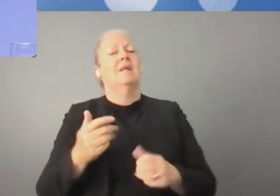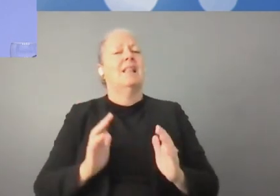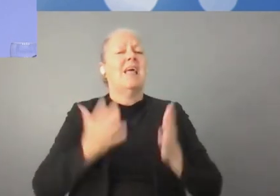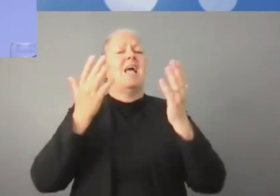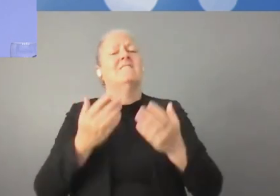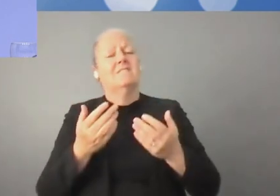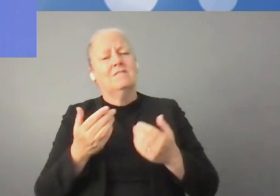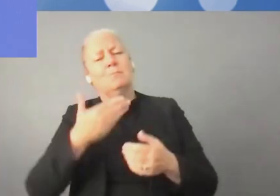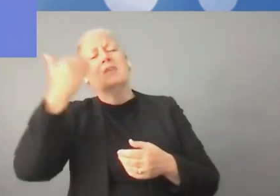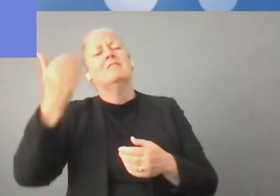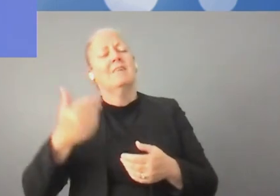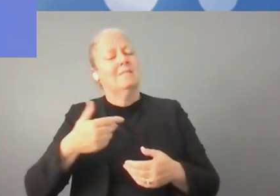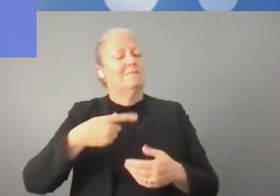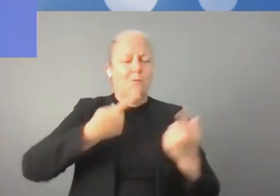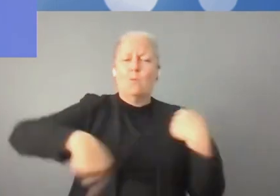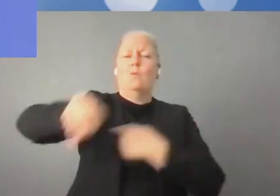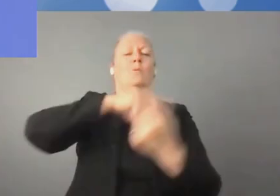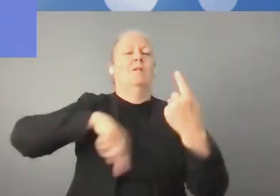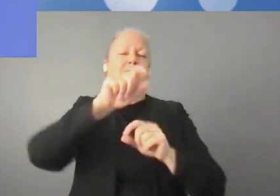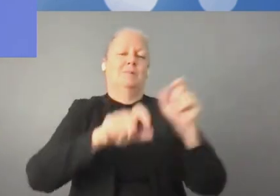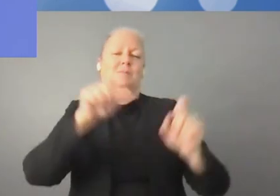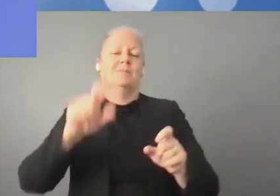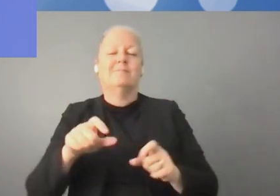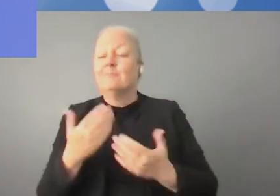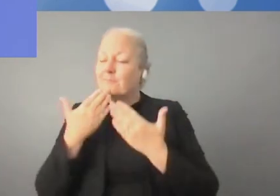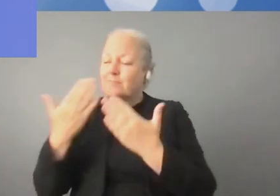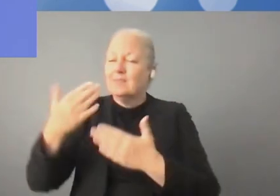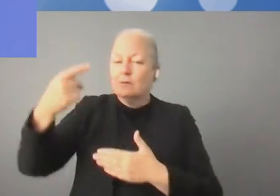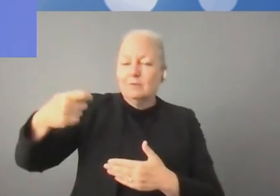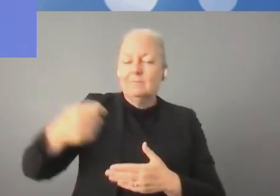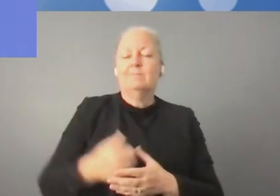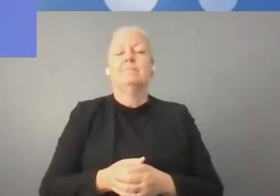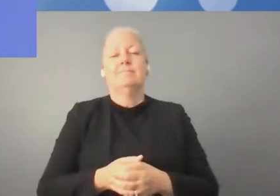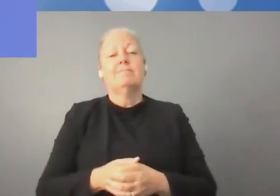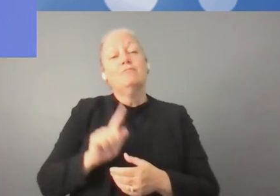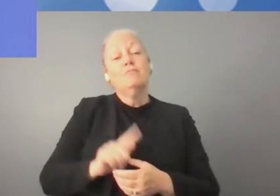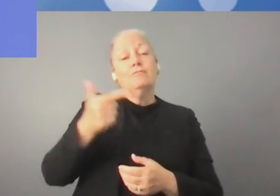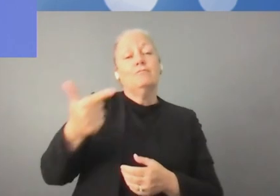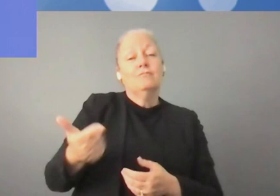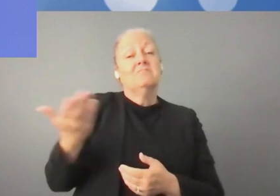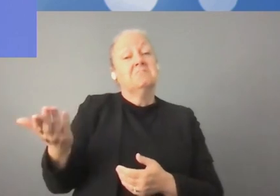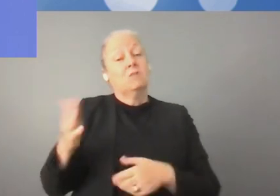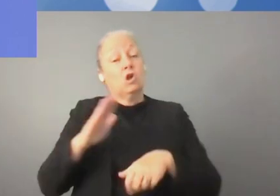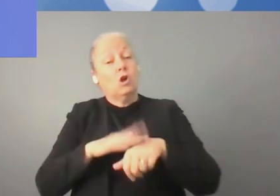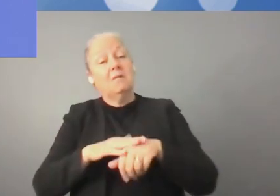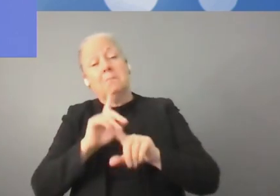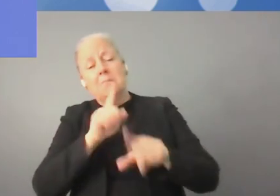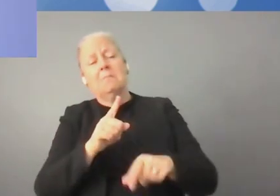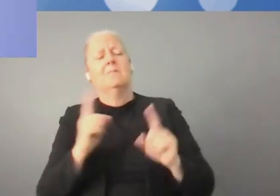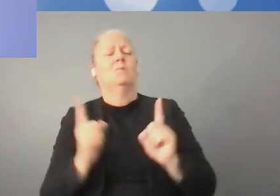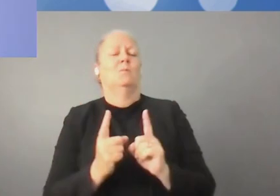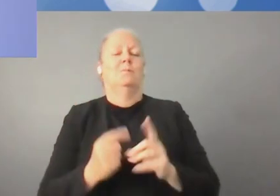nous espérons qu'en agissant ensemble, nous pouvons garantir une meilleure vie dans le monde entier. Merci.